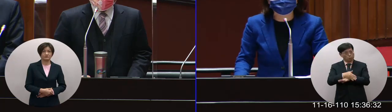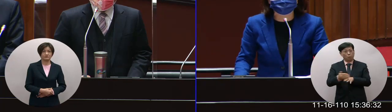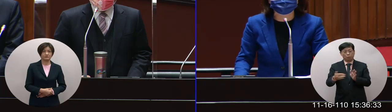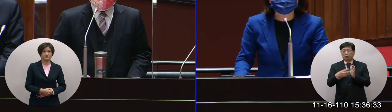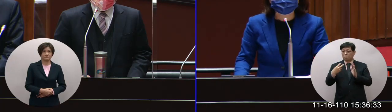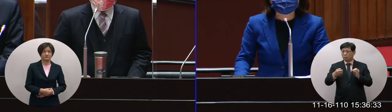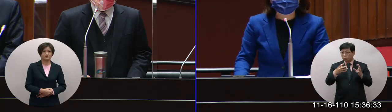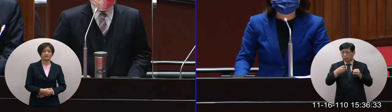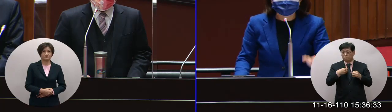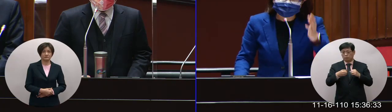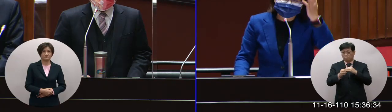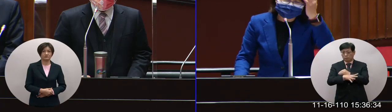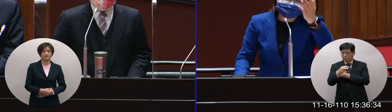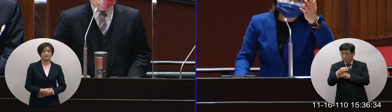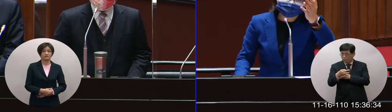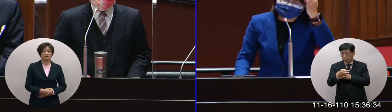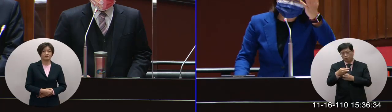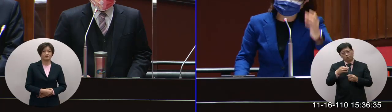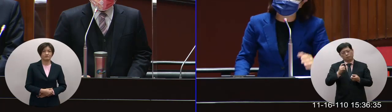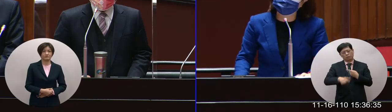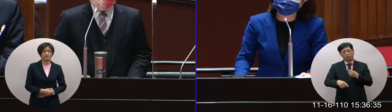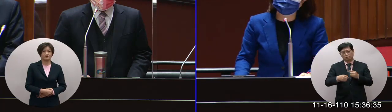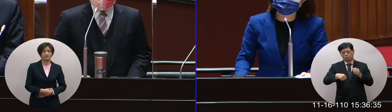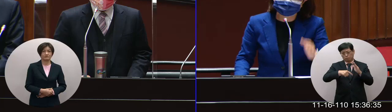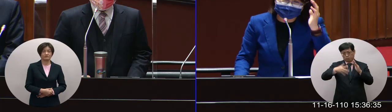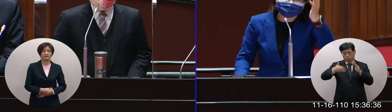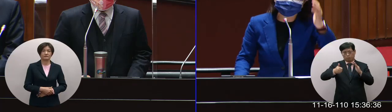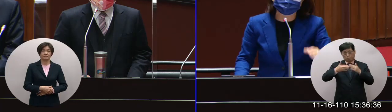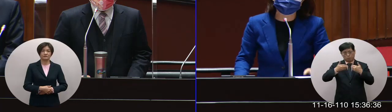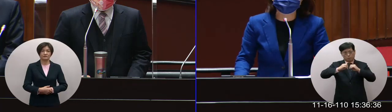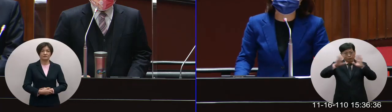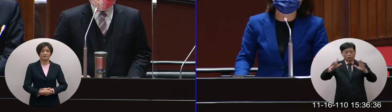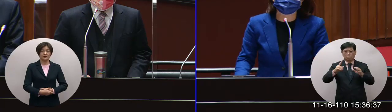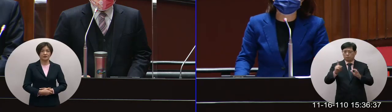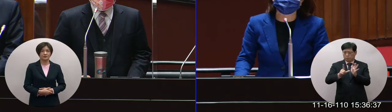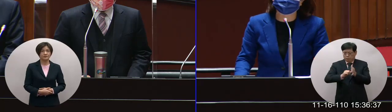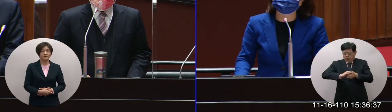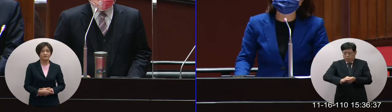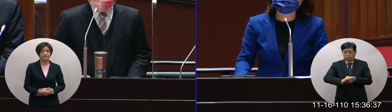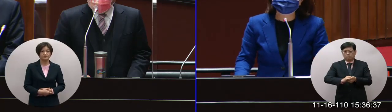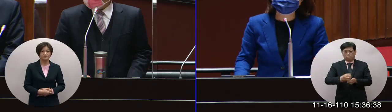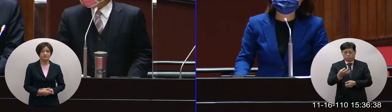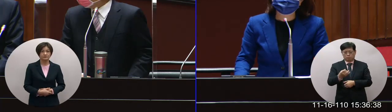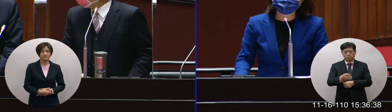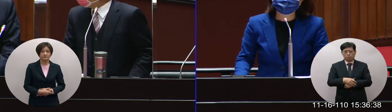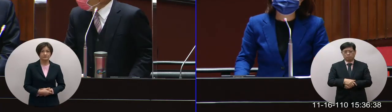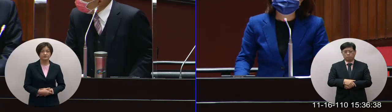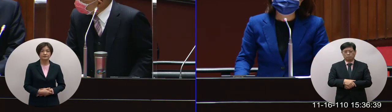要去討論碳費這件事情院長要不要宣示一下哪時候要把碳費決定出來